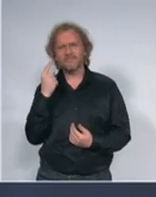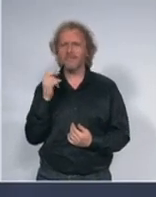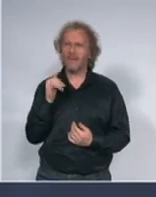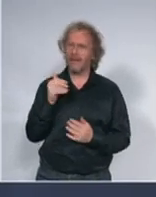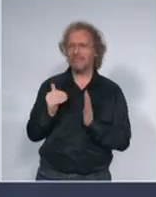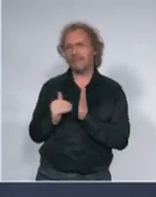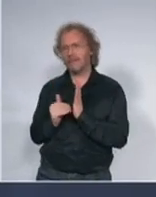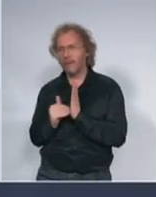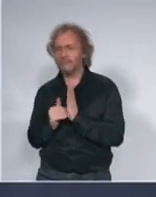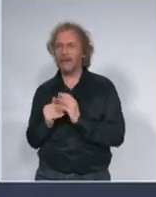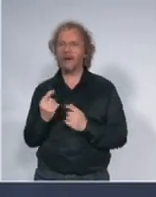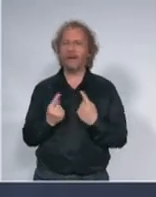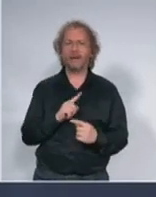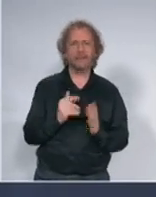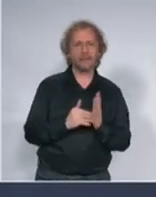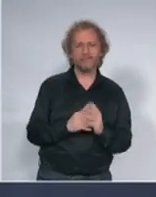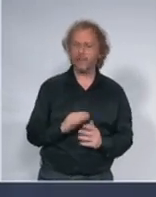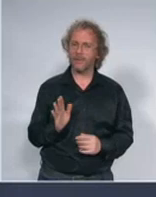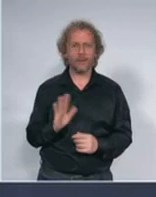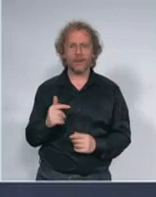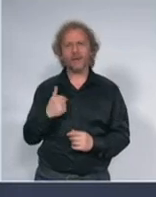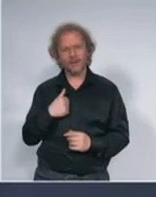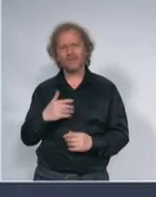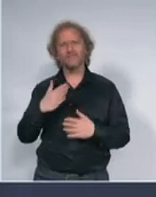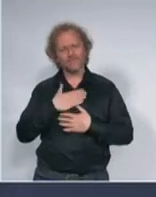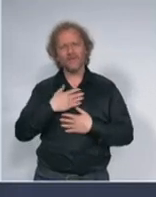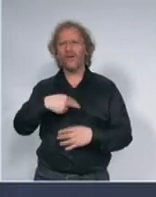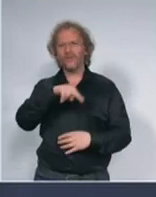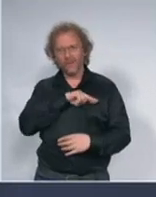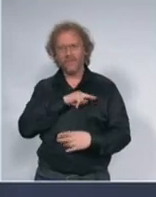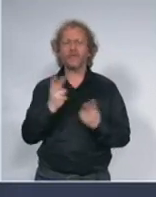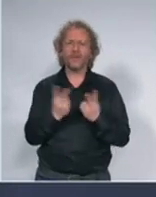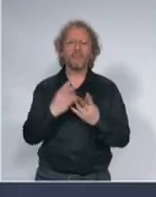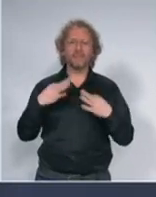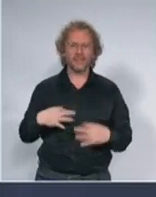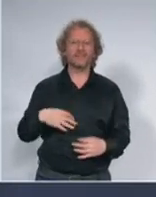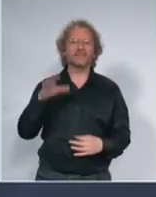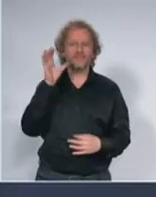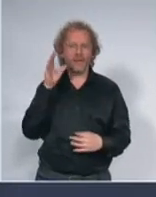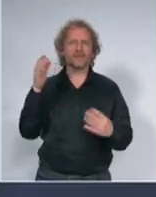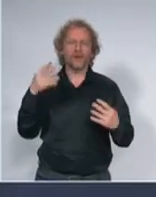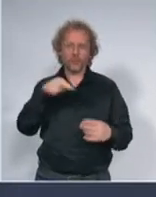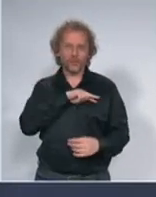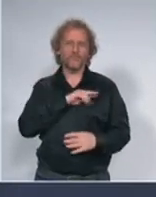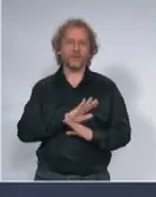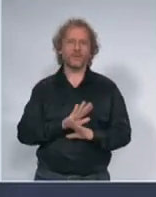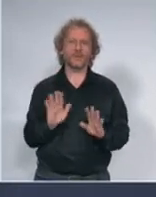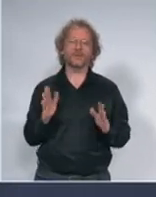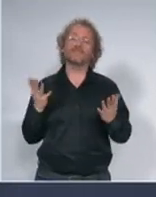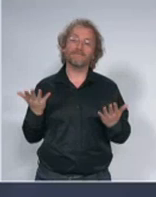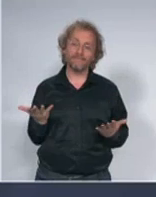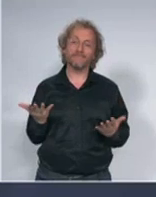na meni je odgovornost i na predsedniku Republike je odgovornost tako da mi smo tu